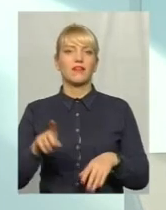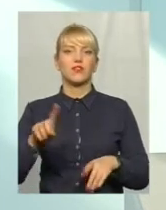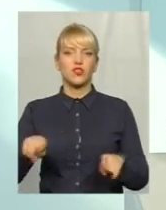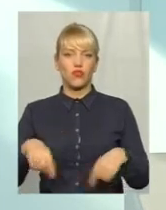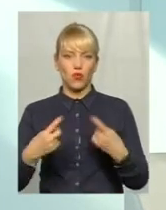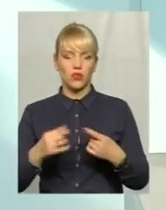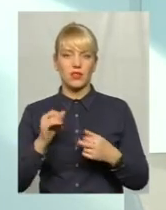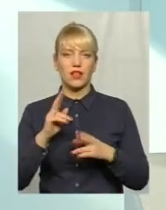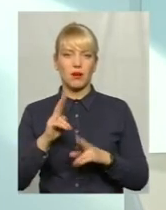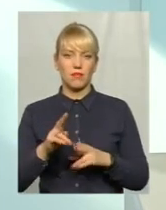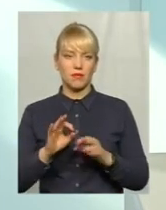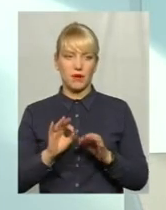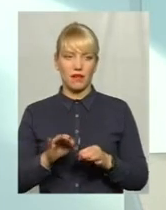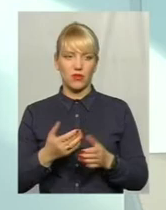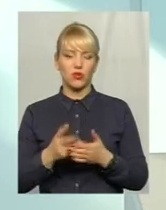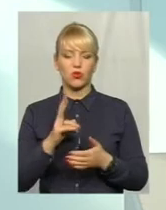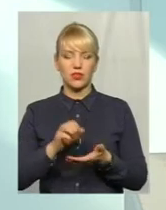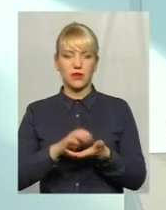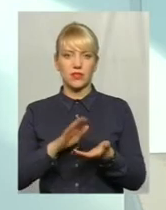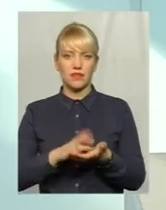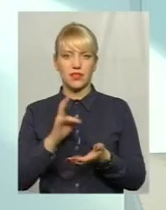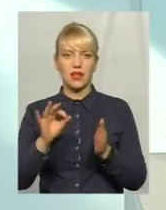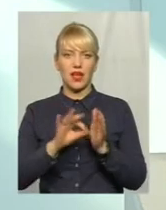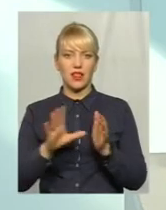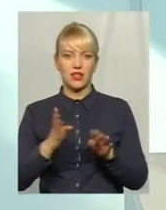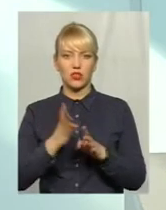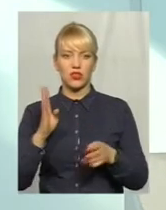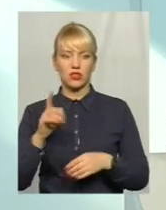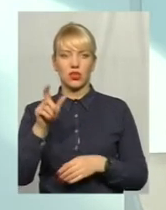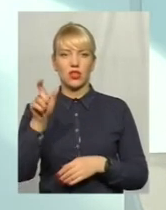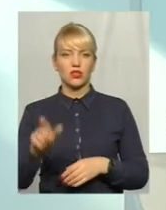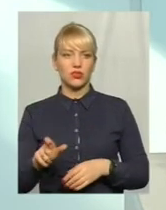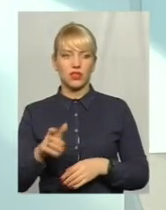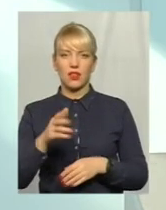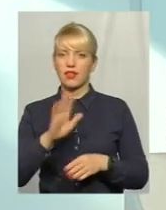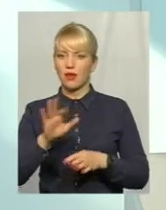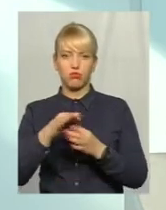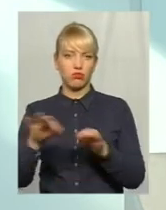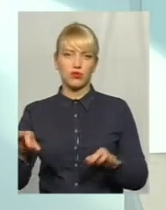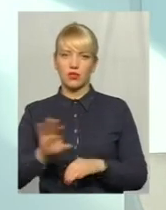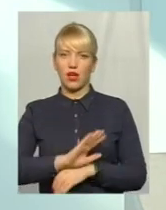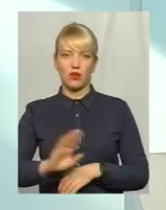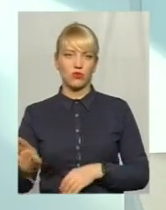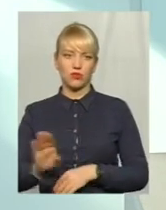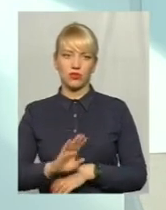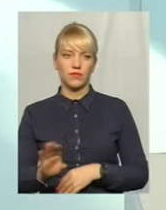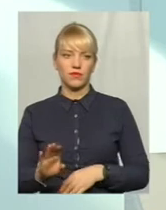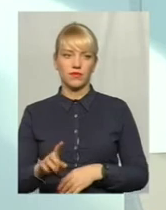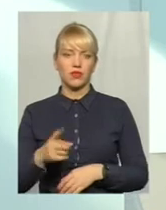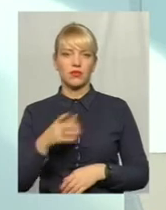пацієнтів записався через електронну чергу, то його просто-напросто не пропускають, бо на